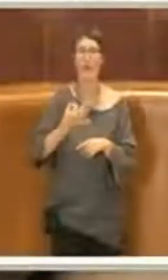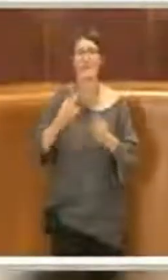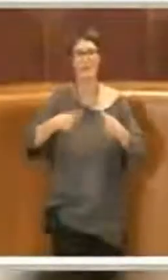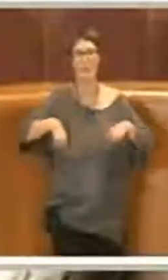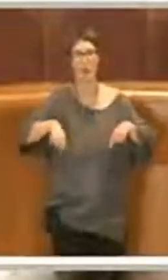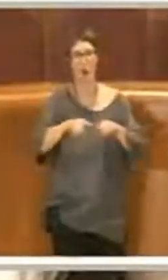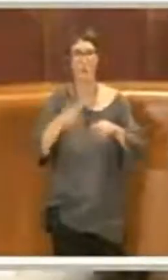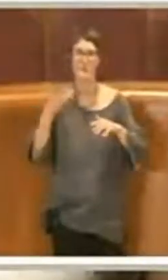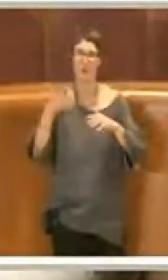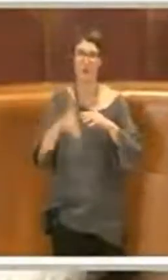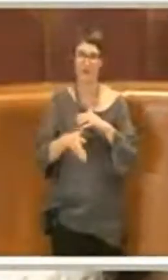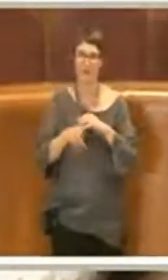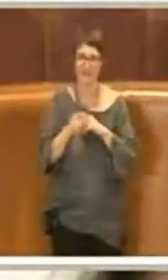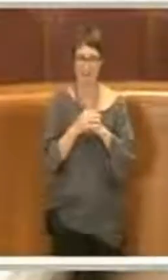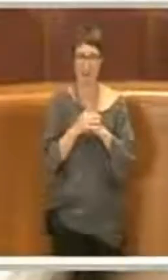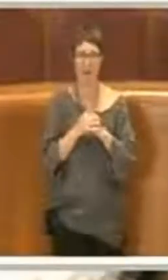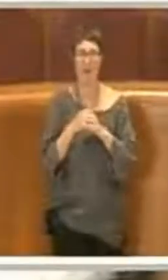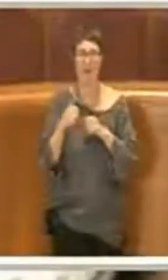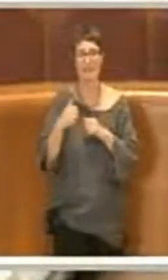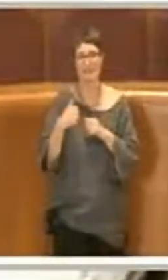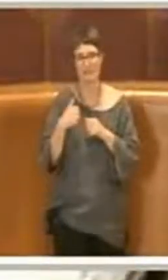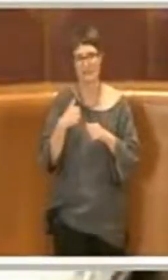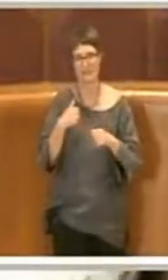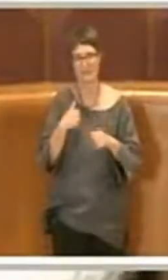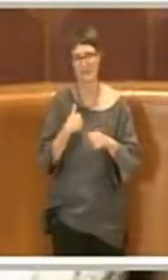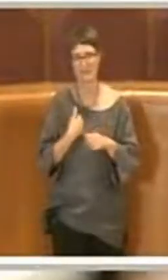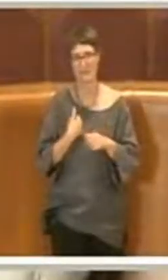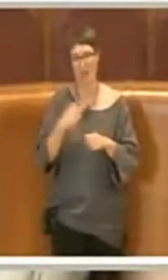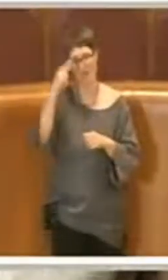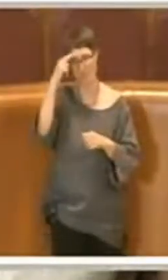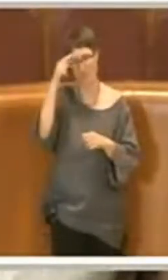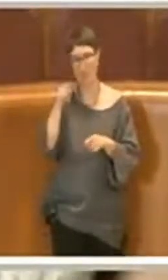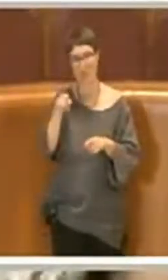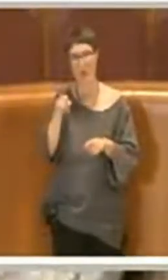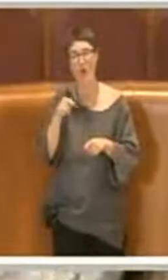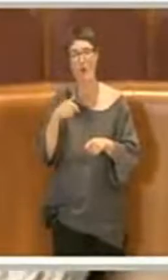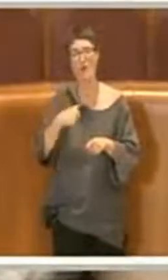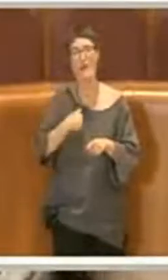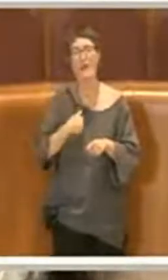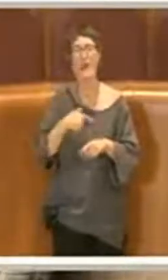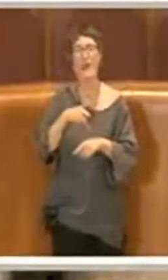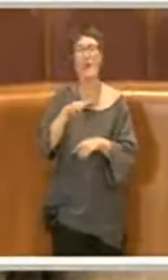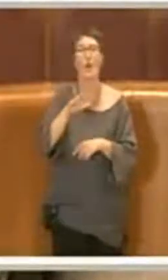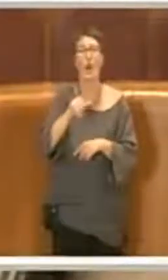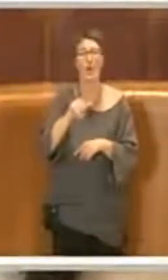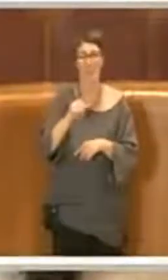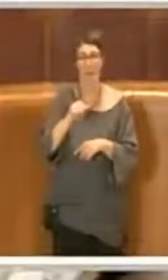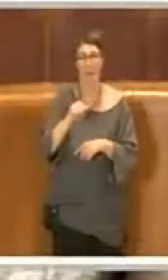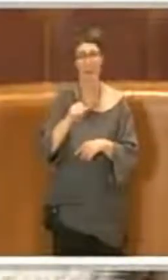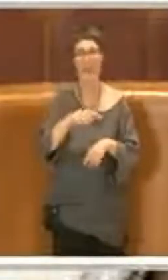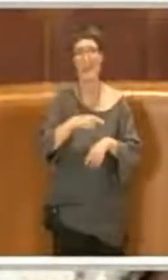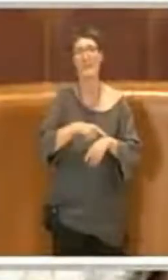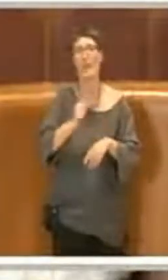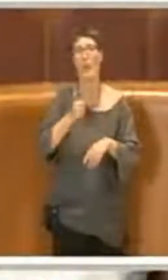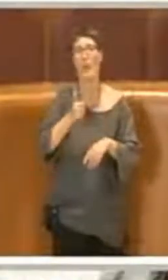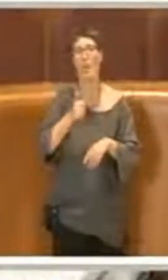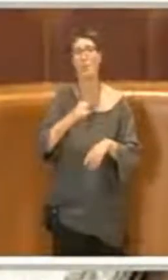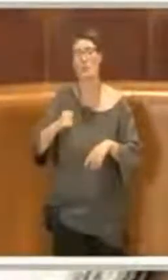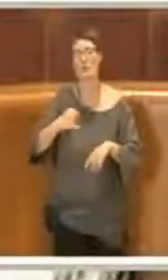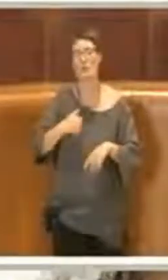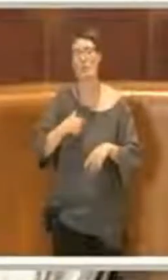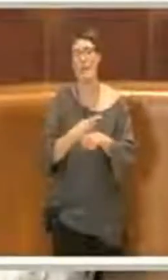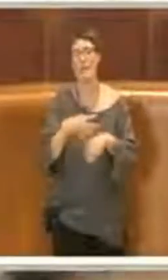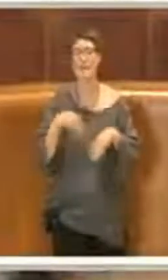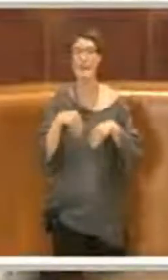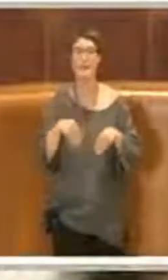trasparenza che io il martedì alle 11.30, quando lui mi convoca, io devo sempre presiedere la mia di commissione. Quindi scusate tanto